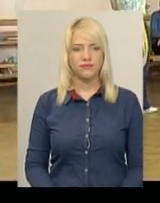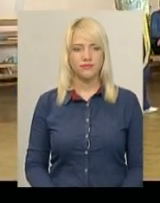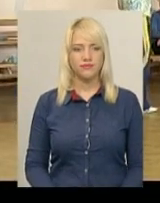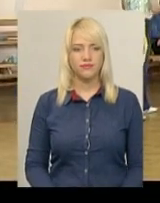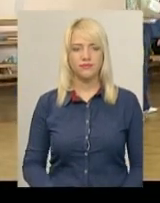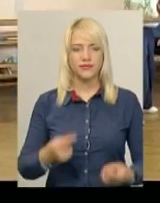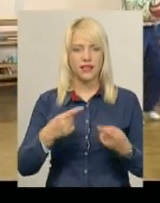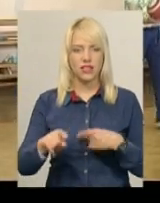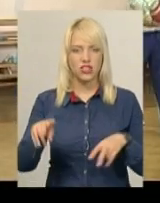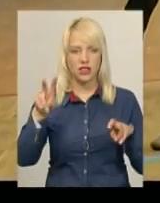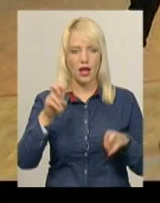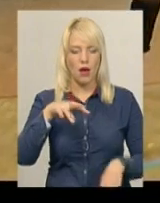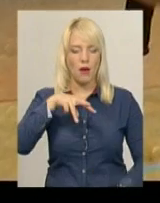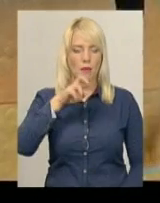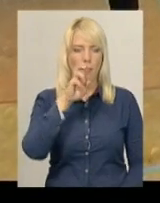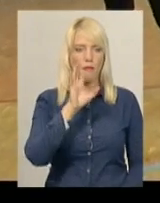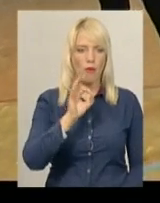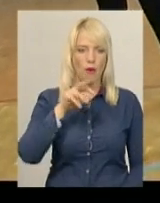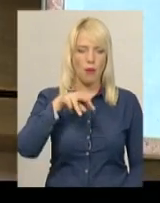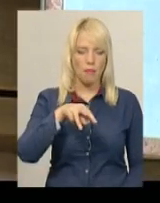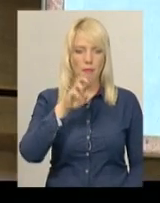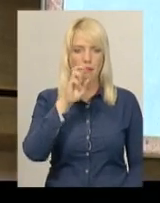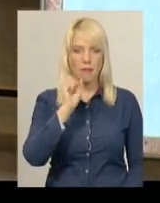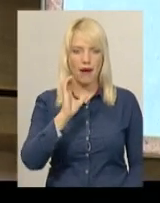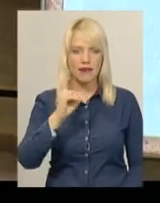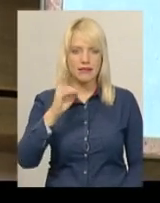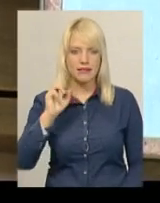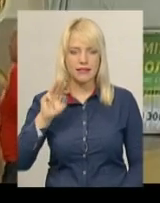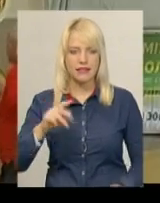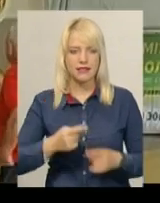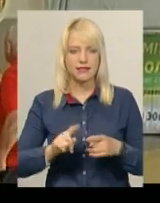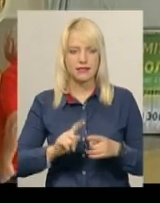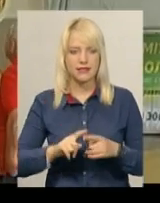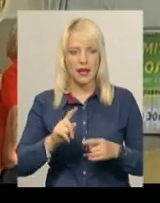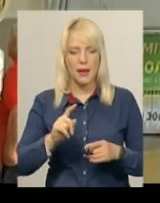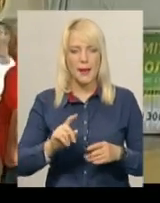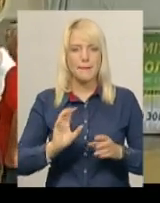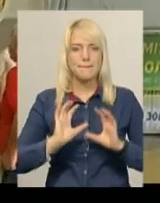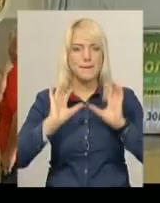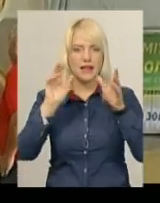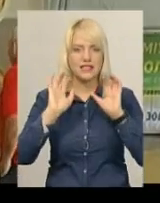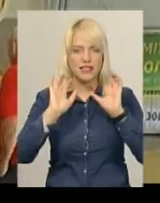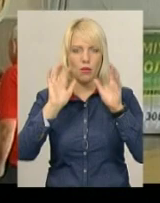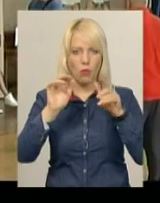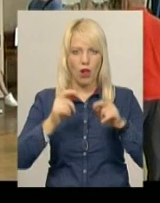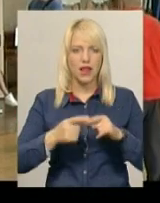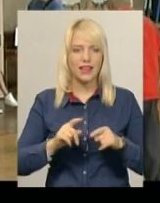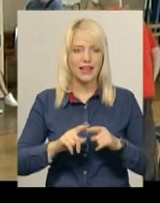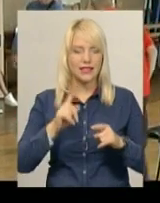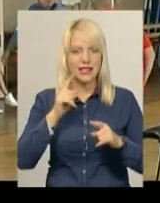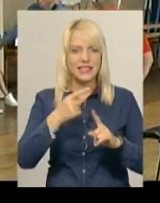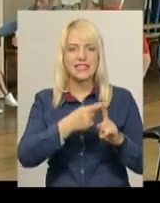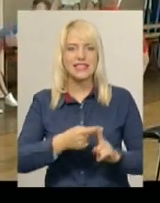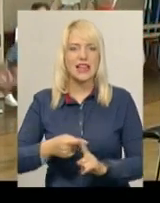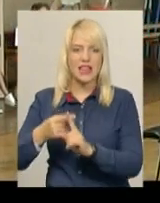Інша назва бомбаскету – баскетбольний снайпер, розповів головний суддя змагань з цього виду спорту Юрій Дудчак. З двох